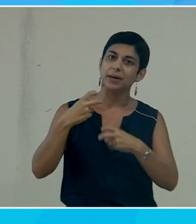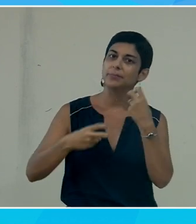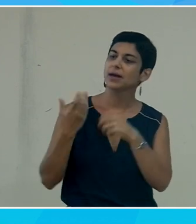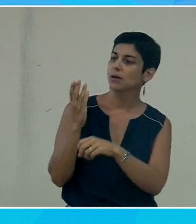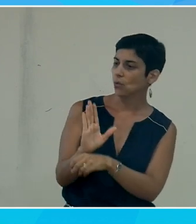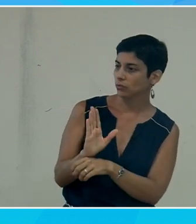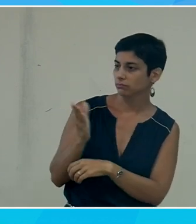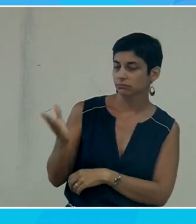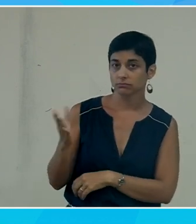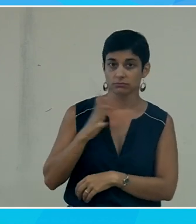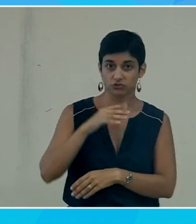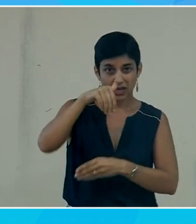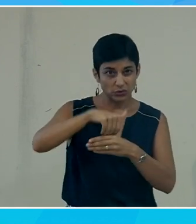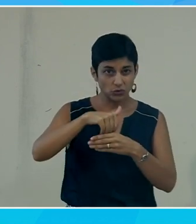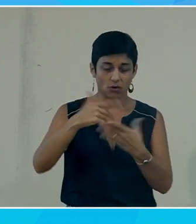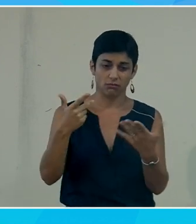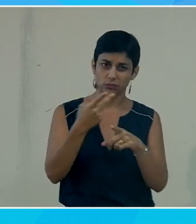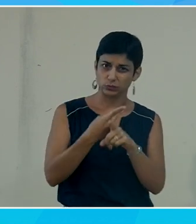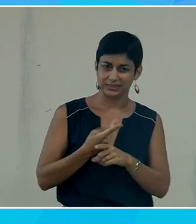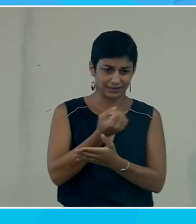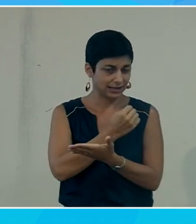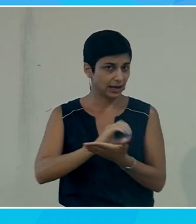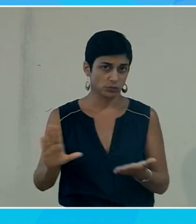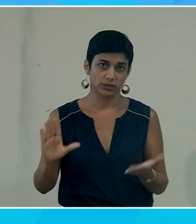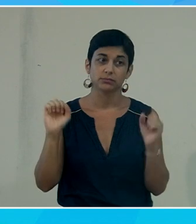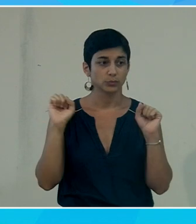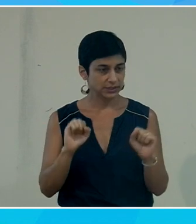offrent un certain nombre de fonctionnalités c'est des applications gratuites